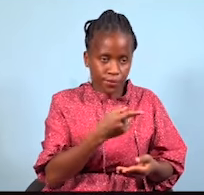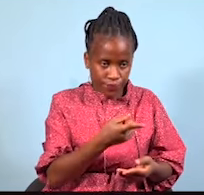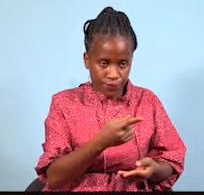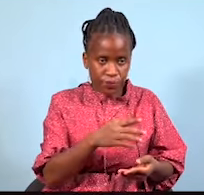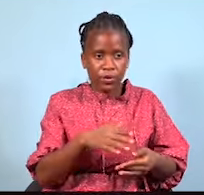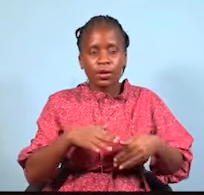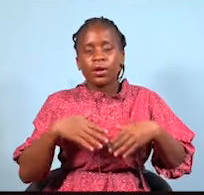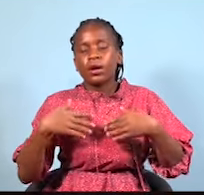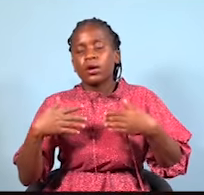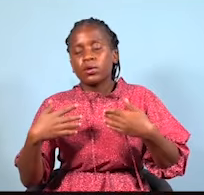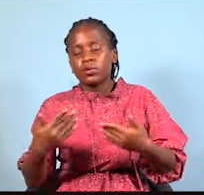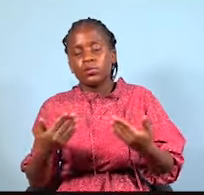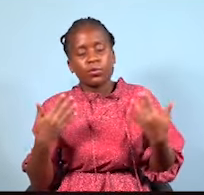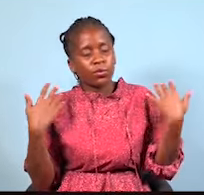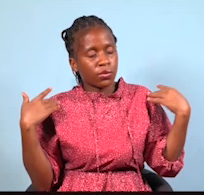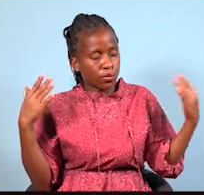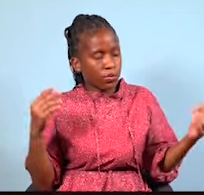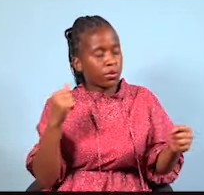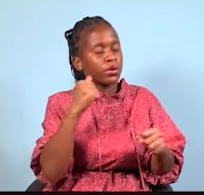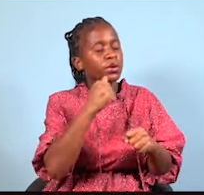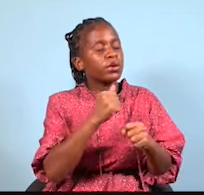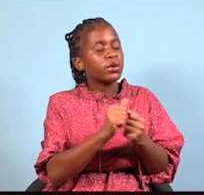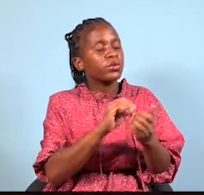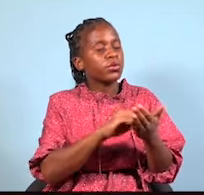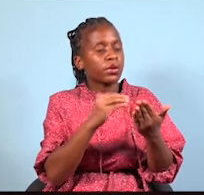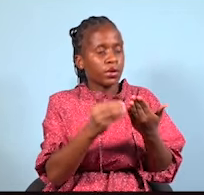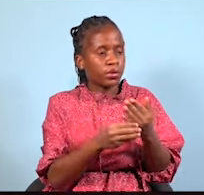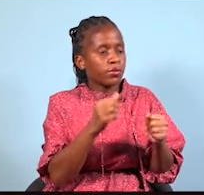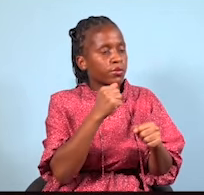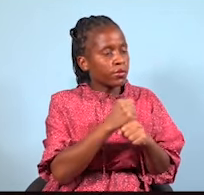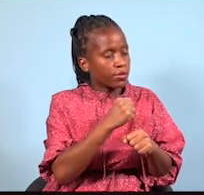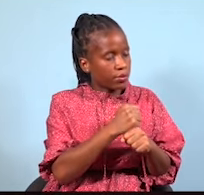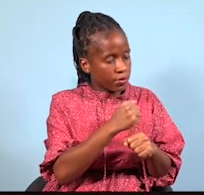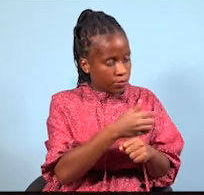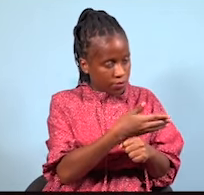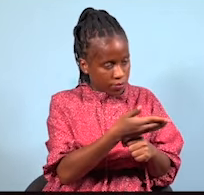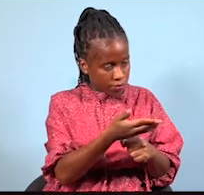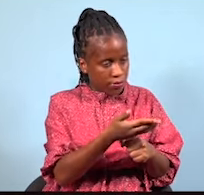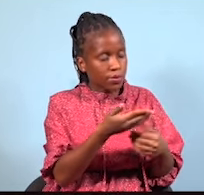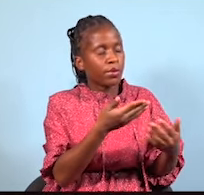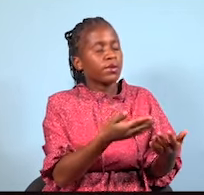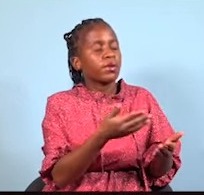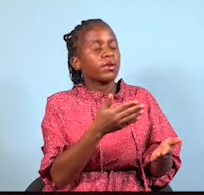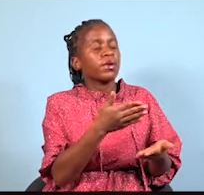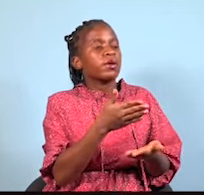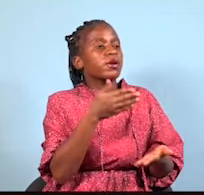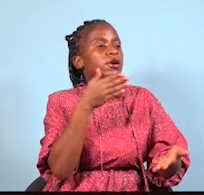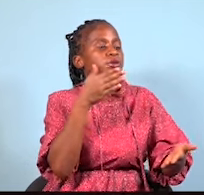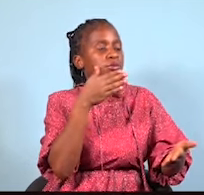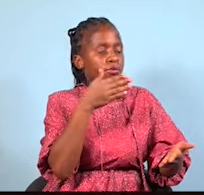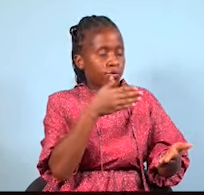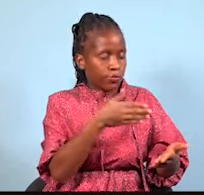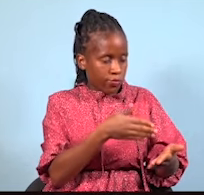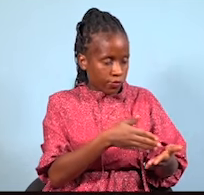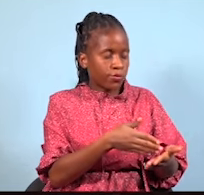malaika huko. Nini kifanyike? Ili walao tufikie theluthi ya huwa umalaika. Manake